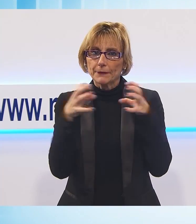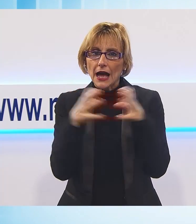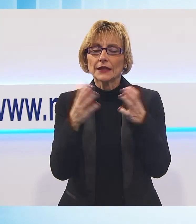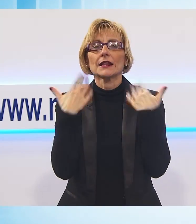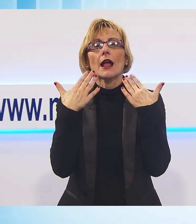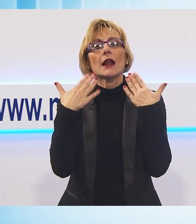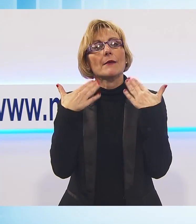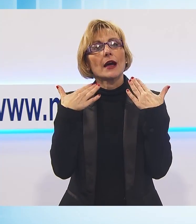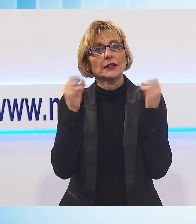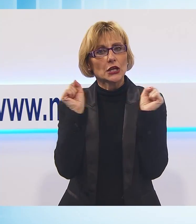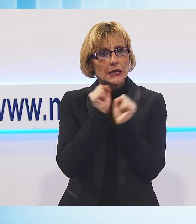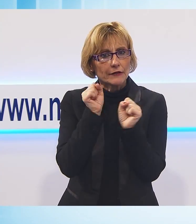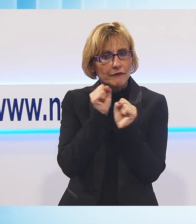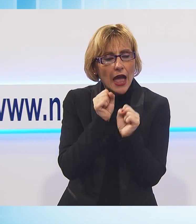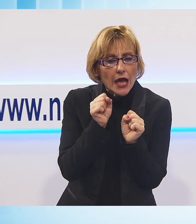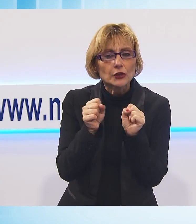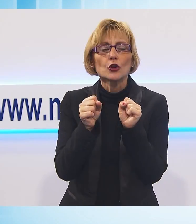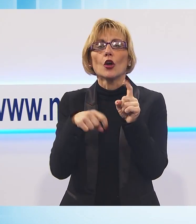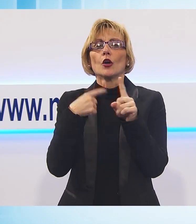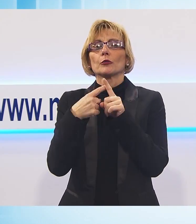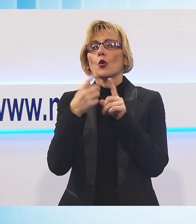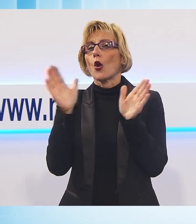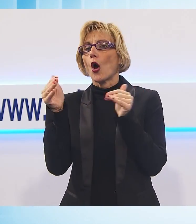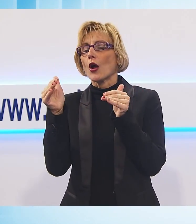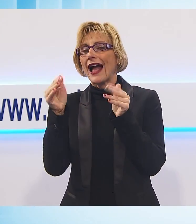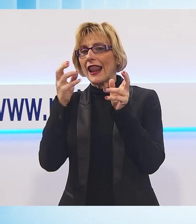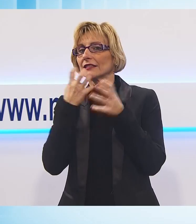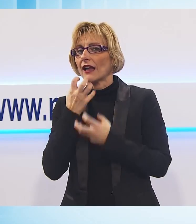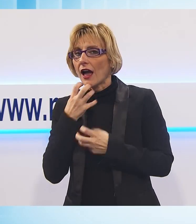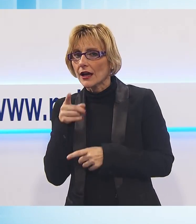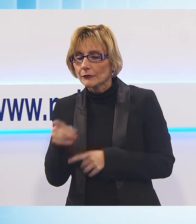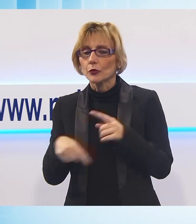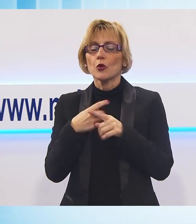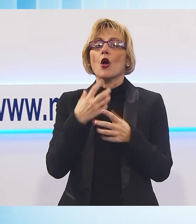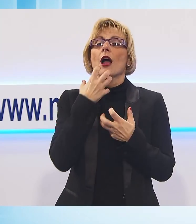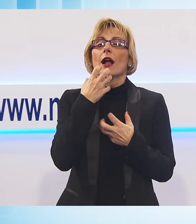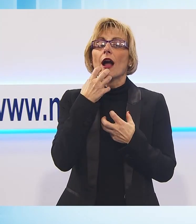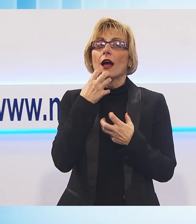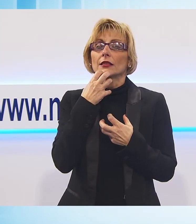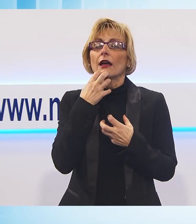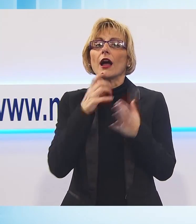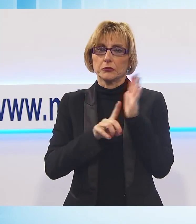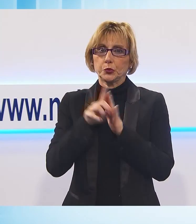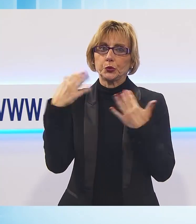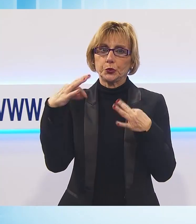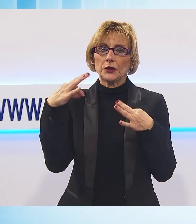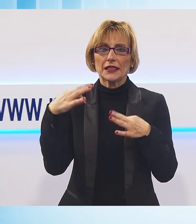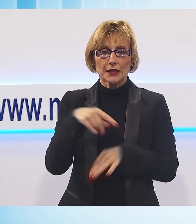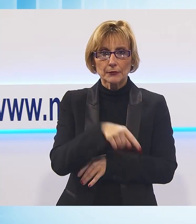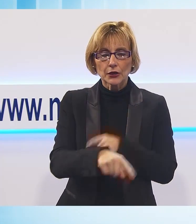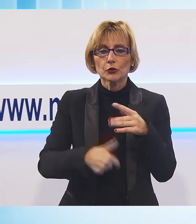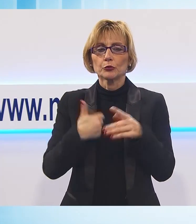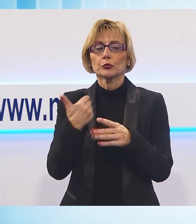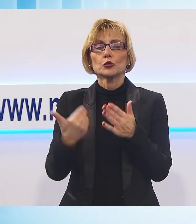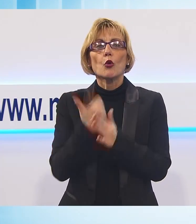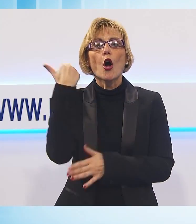climatizzazione invernale, correlativo locale termico, l'installazione di una caldaia a condensazione ad alto rendimento e un nuovo impianto